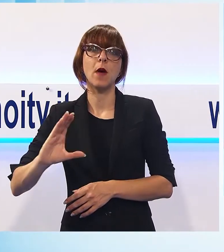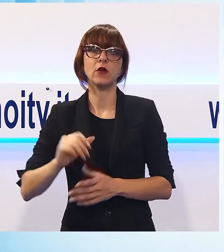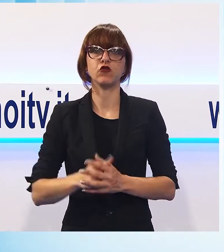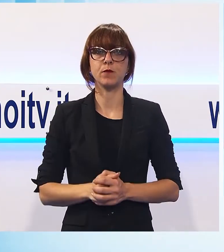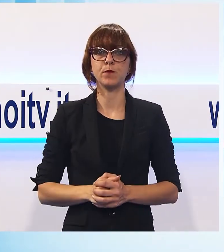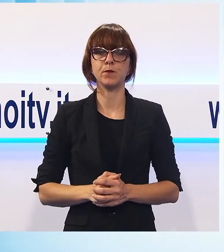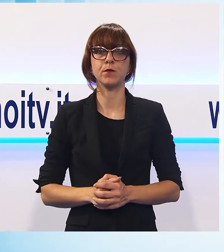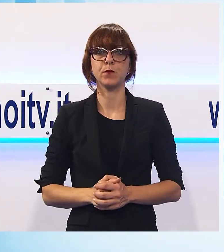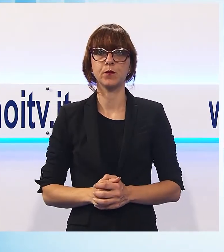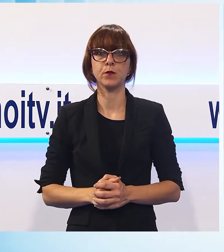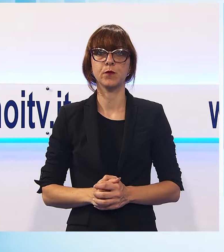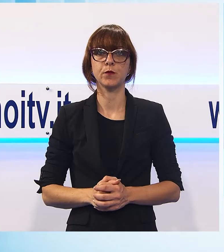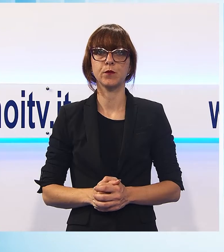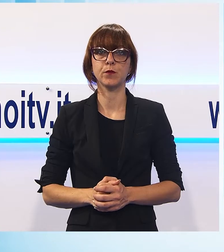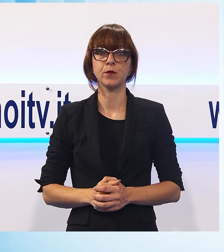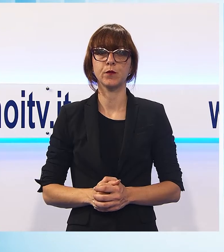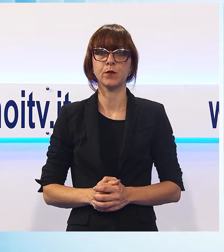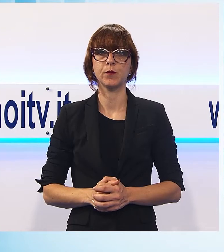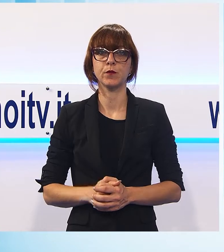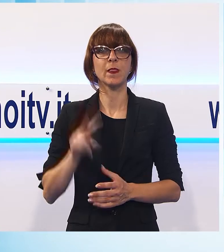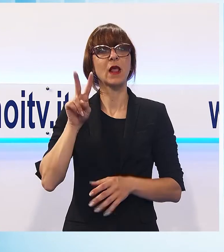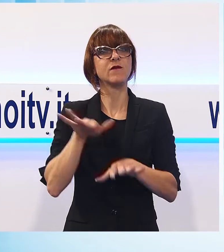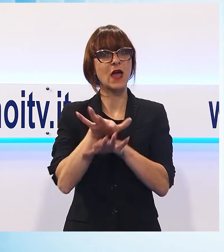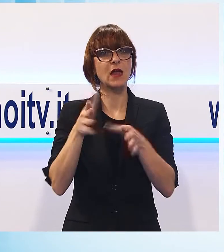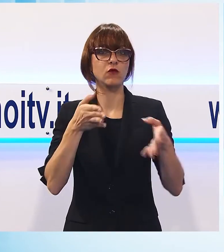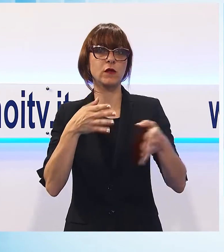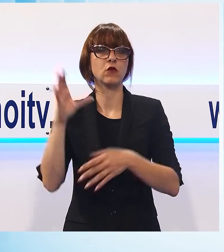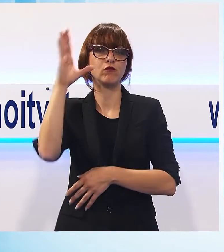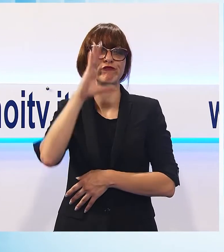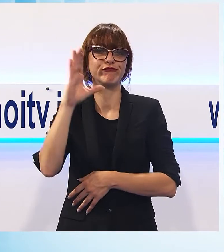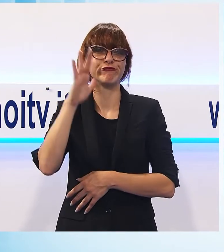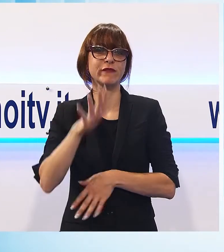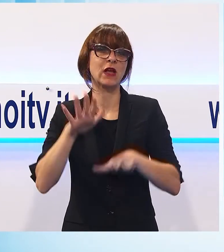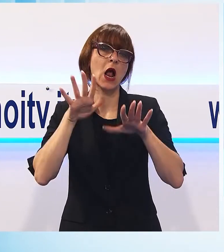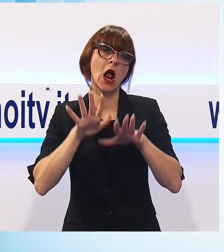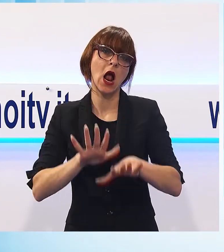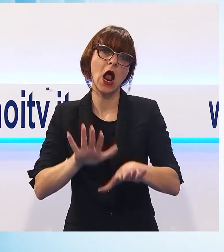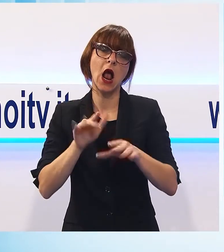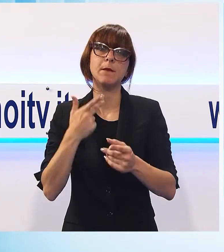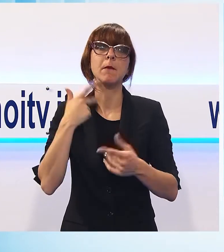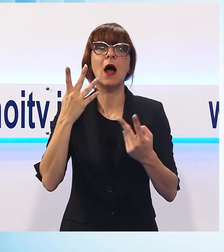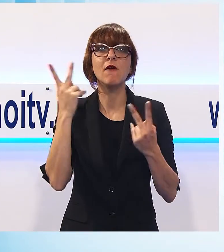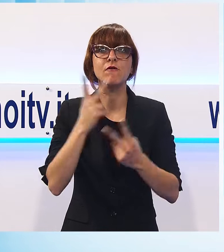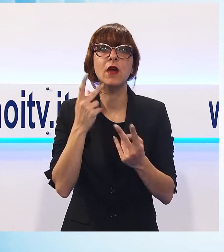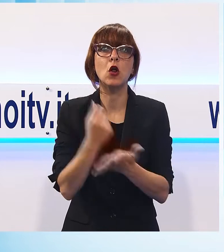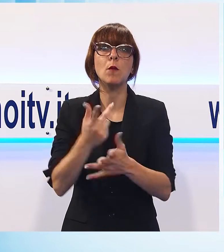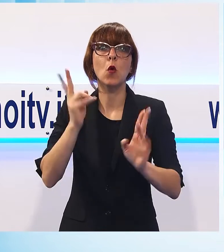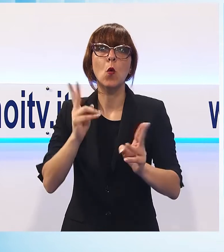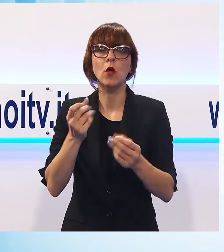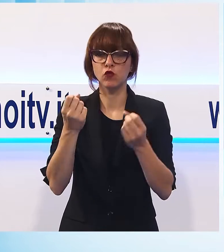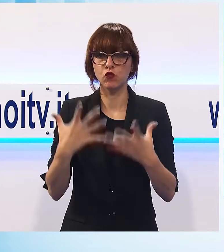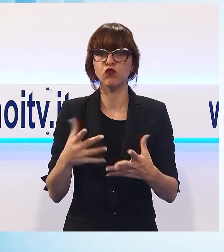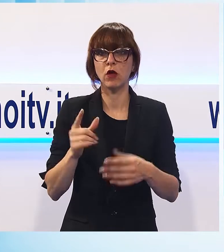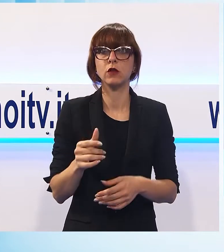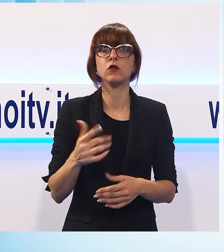A Via Reggio la stagione turistica stenta a decollare, ma gli addetti ai lavori ringraziano l'ancora di salvezza lanciata dal Jova